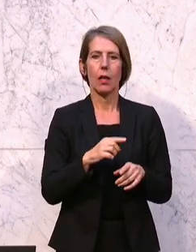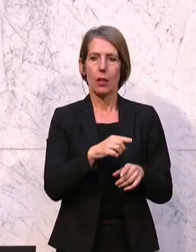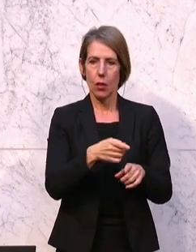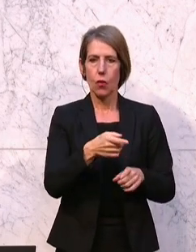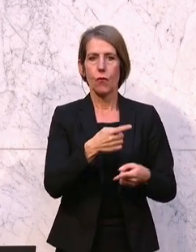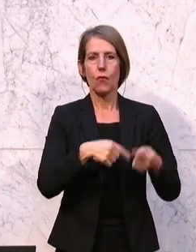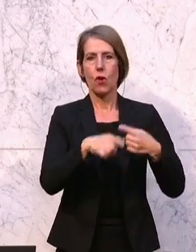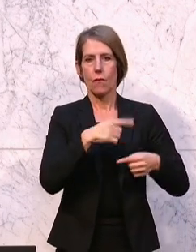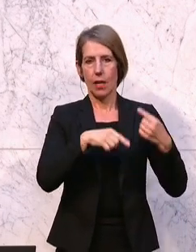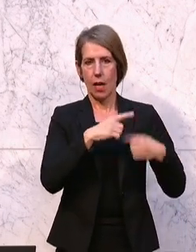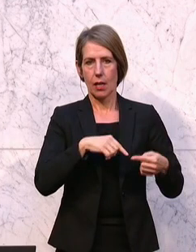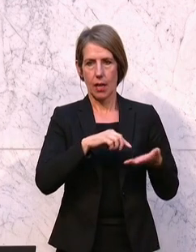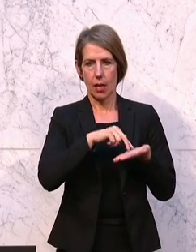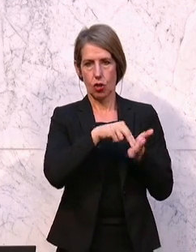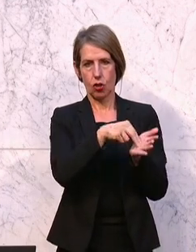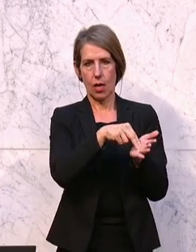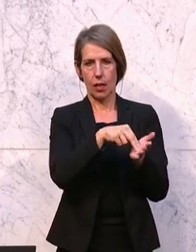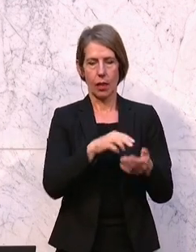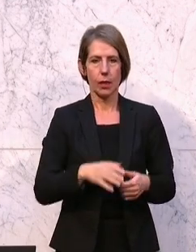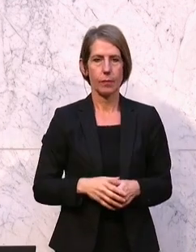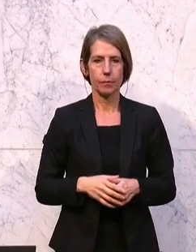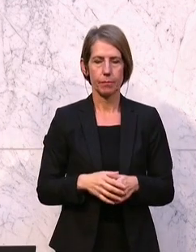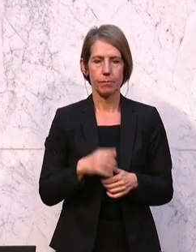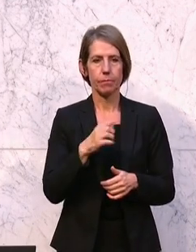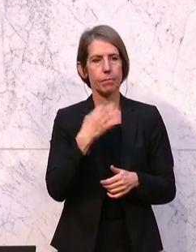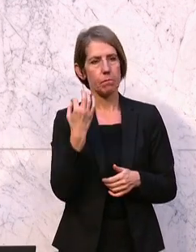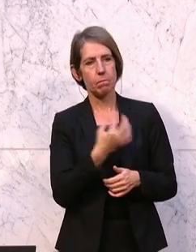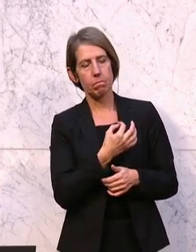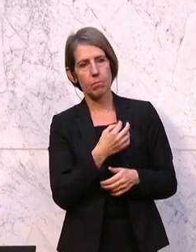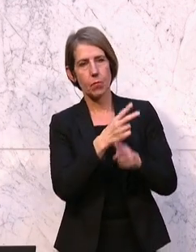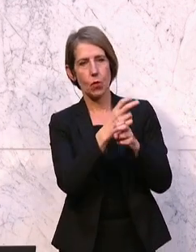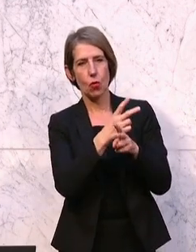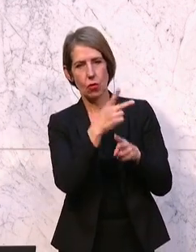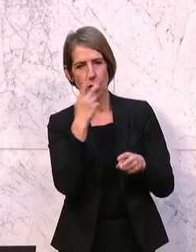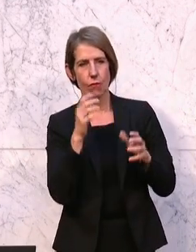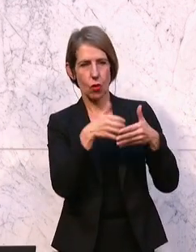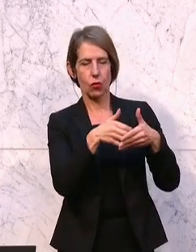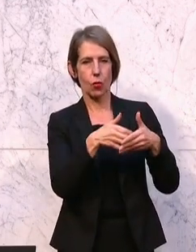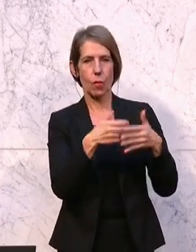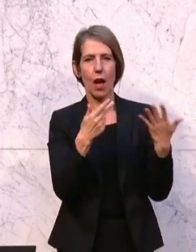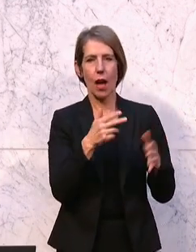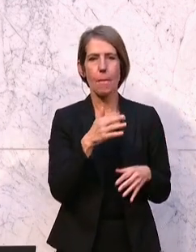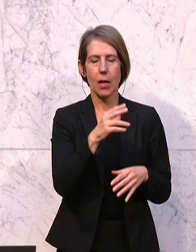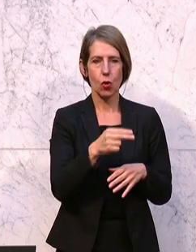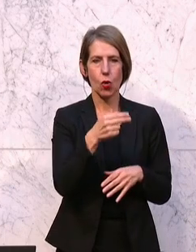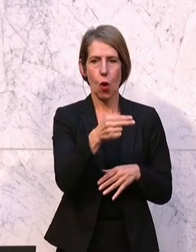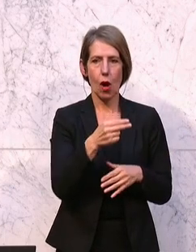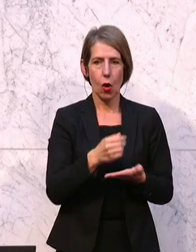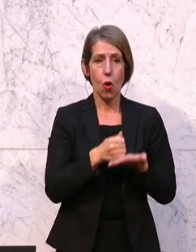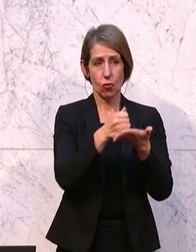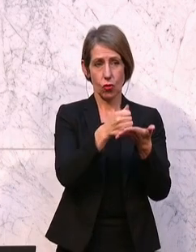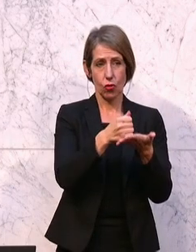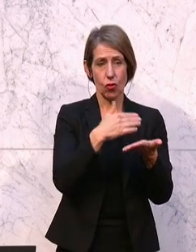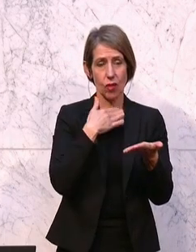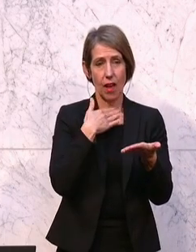Vergangenheit stellen. Sie werden sich fragen, reicht es, wenn man österreichische Volksgruppen mit 8 Millionen Euro pro Jahr unterstützt, im Rahmen der